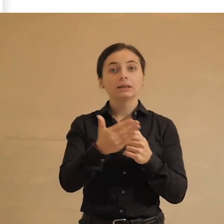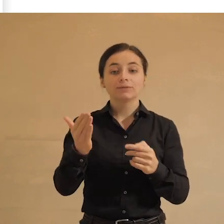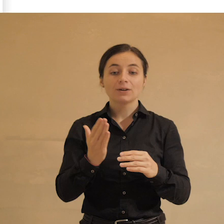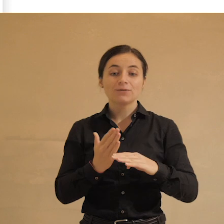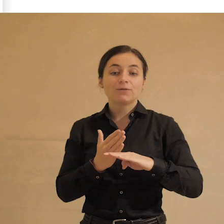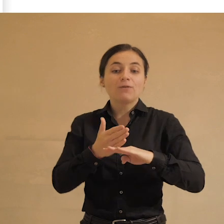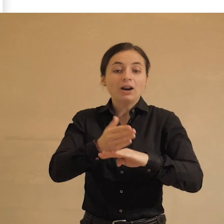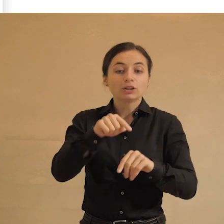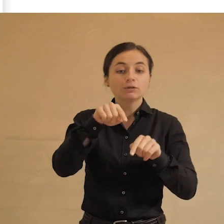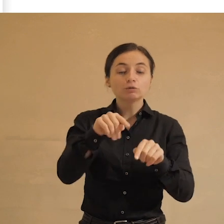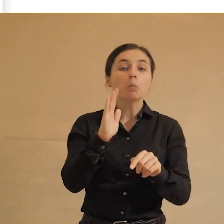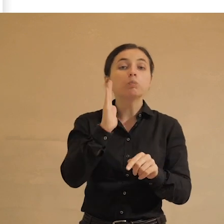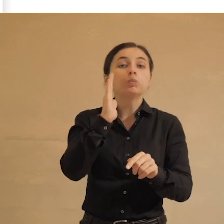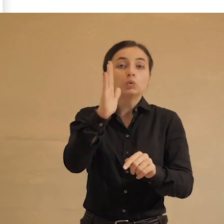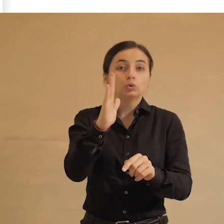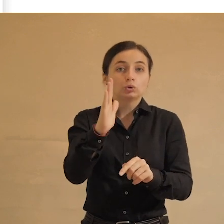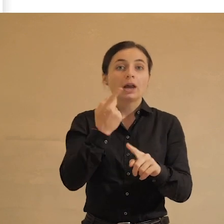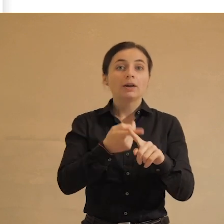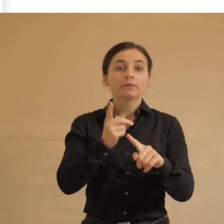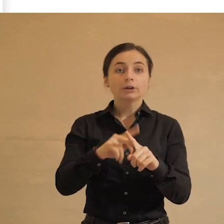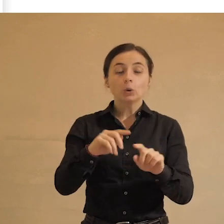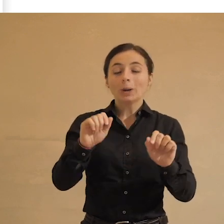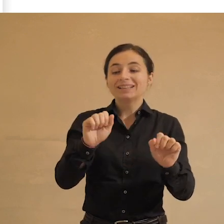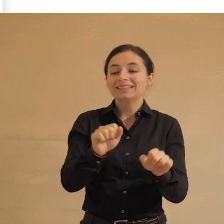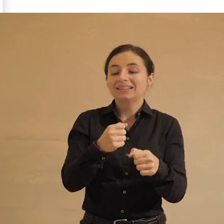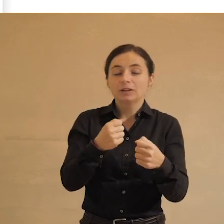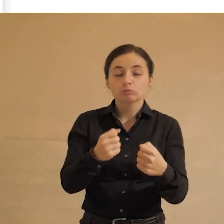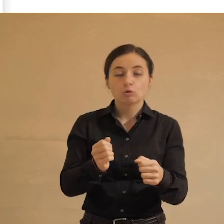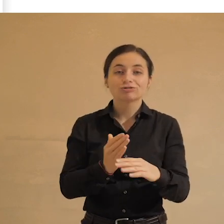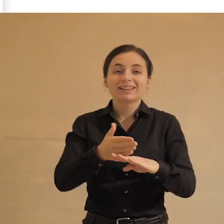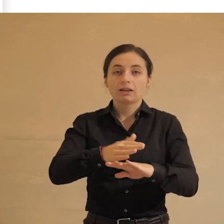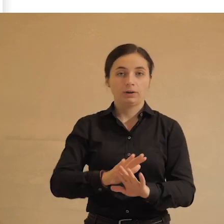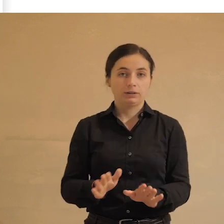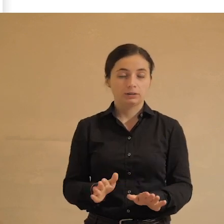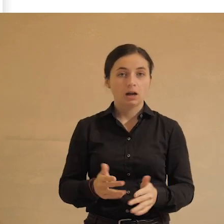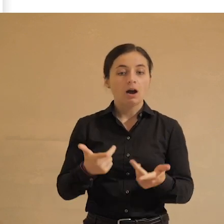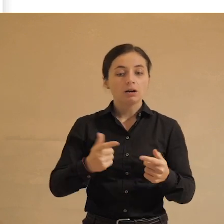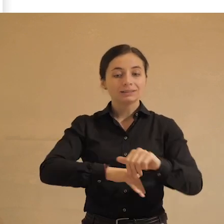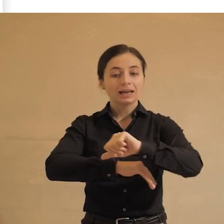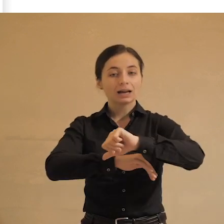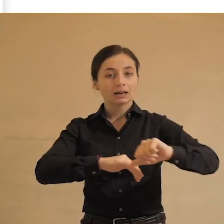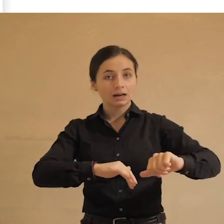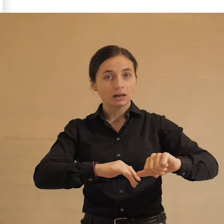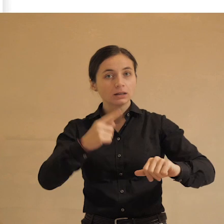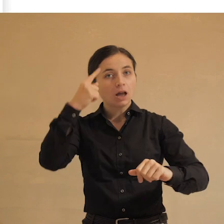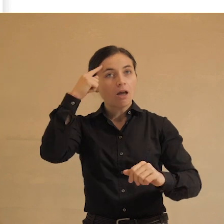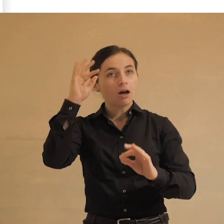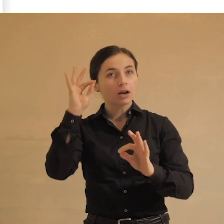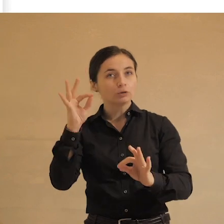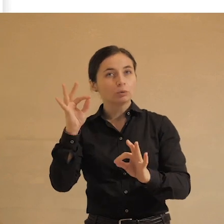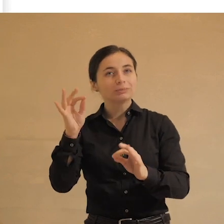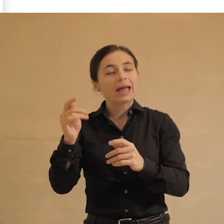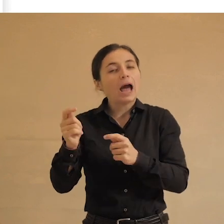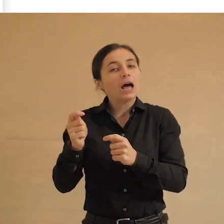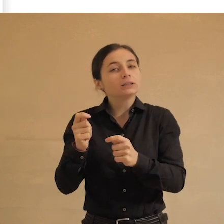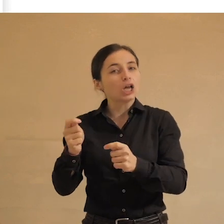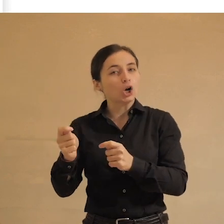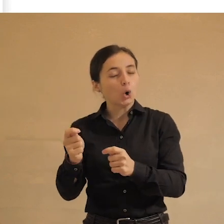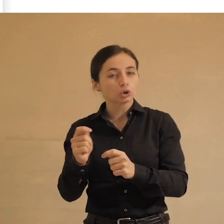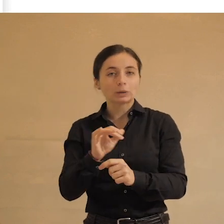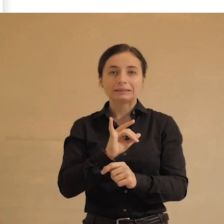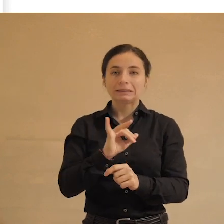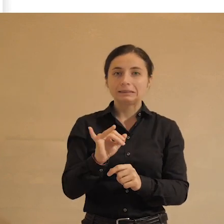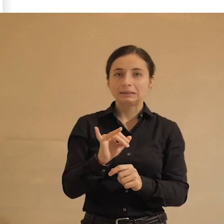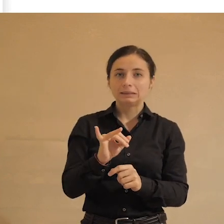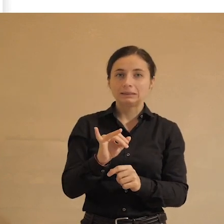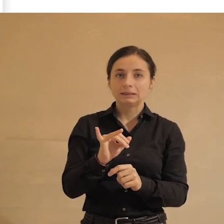вошли в то будущее, в которое все равно нельзя не войти? Где грань между, что называется, разумной осторожностью и